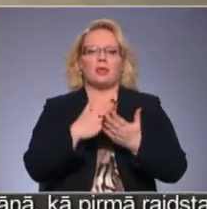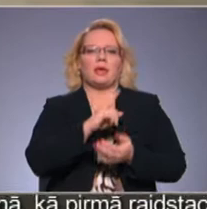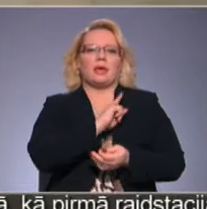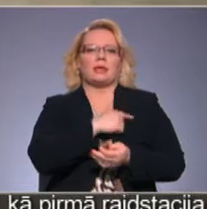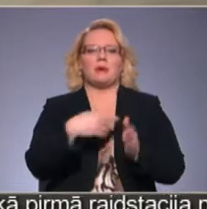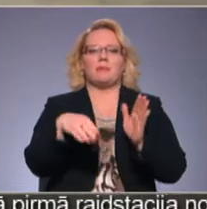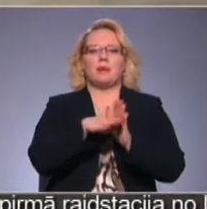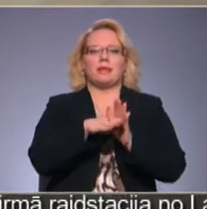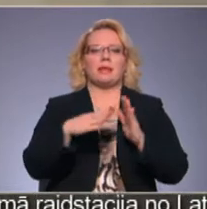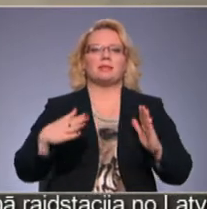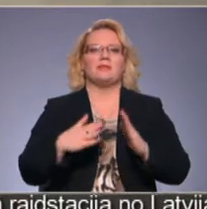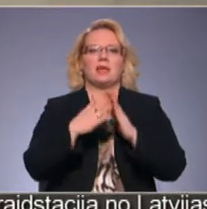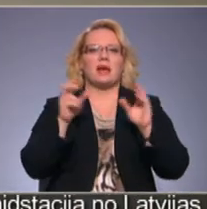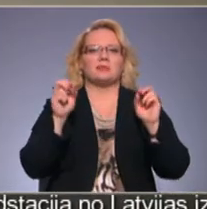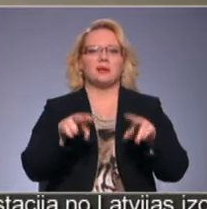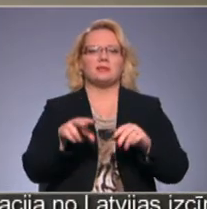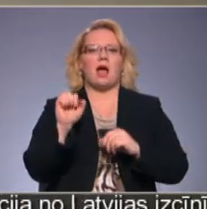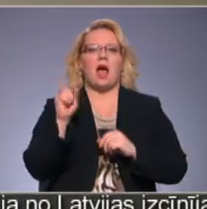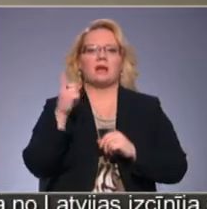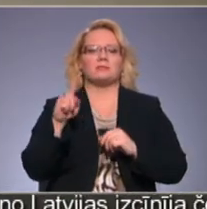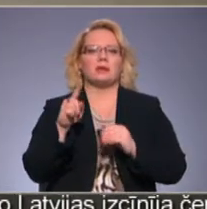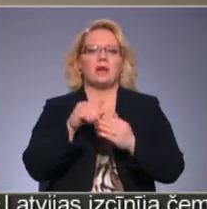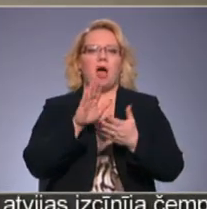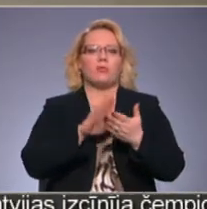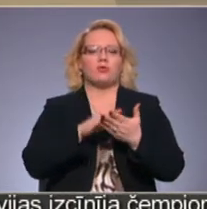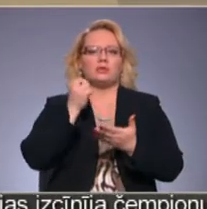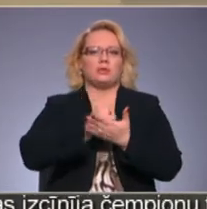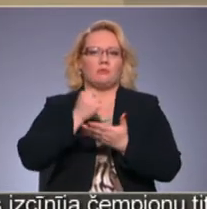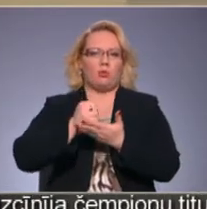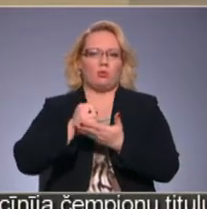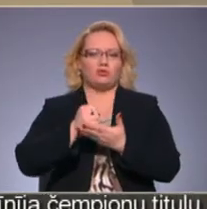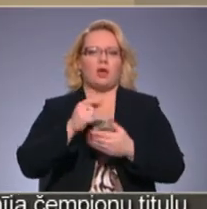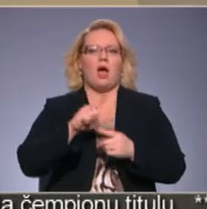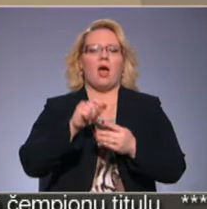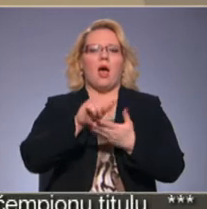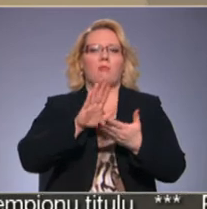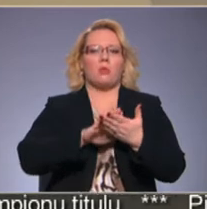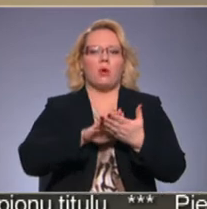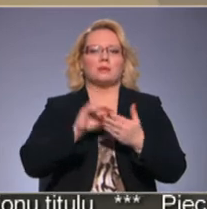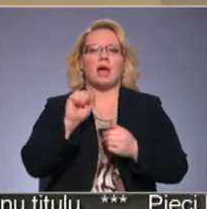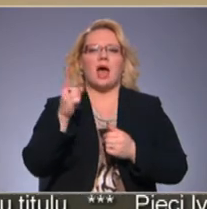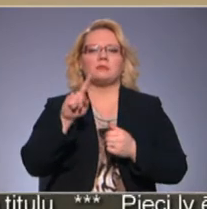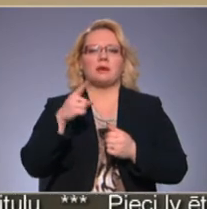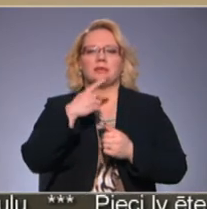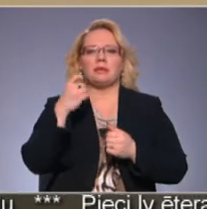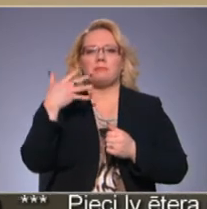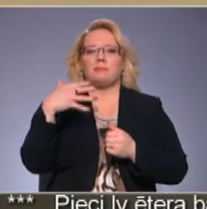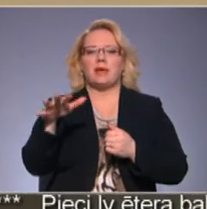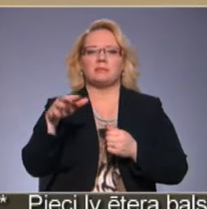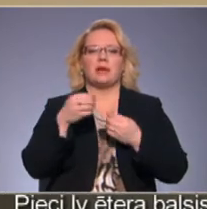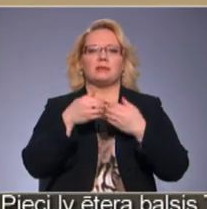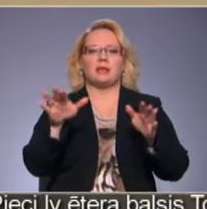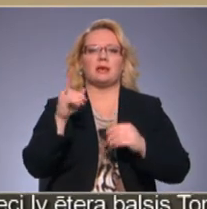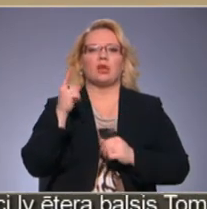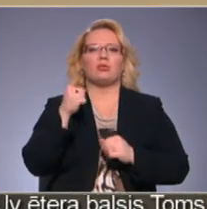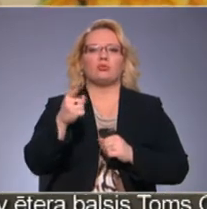Piedalīties svinīgā, speciālā Aspāzijas aploksnes zīmogošanā Aploksnes Aspāzijas 150 Kas izlaista tikai